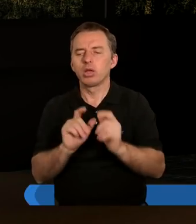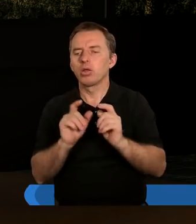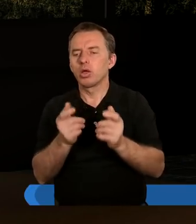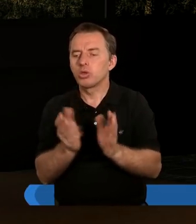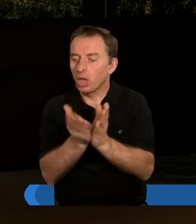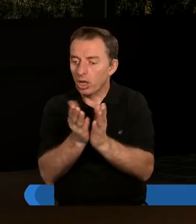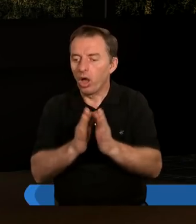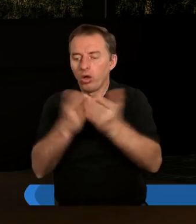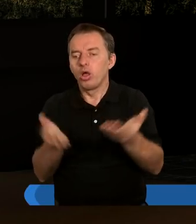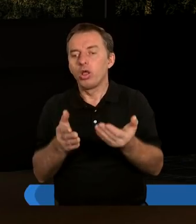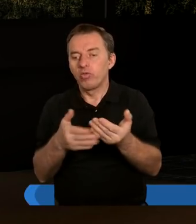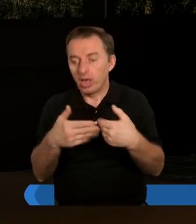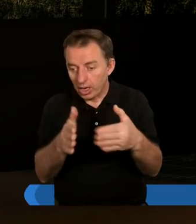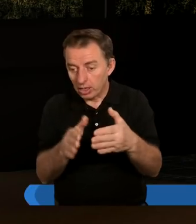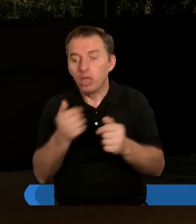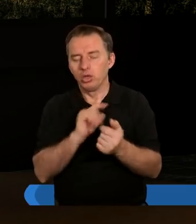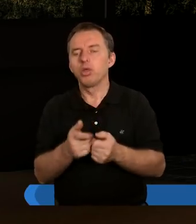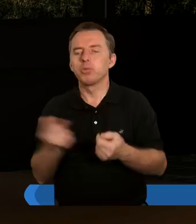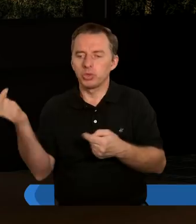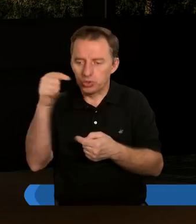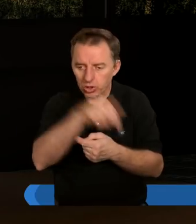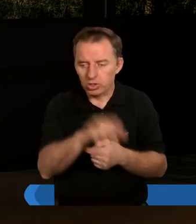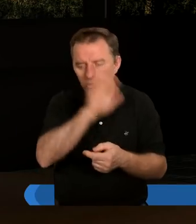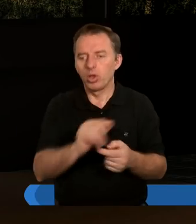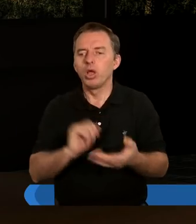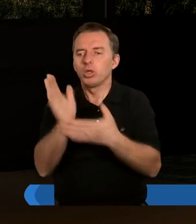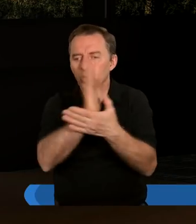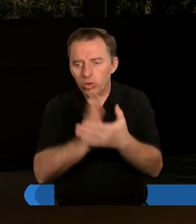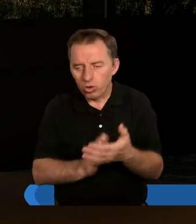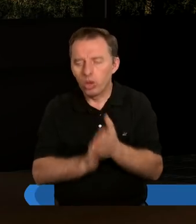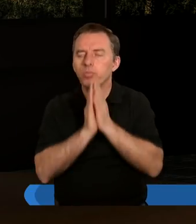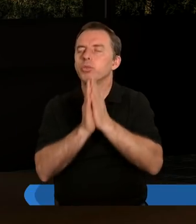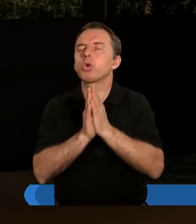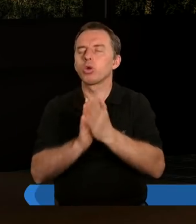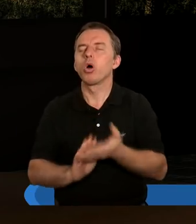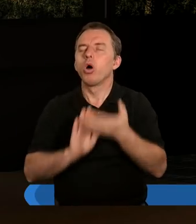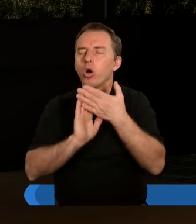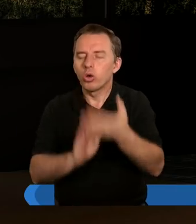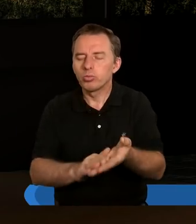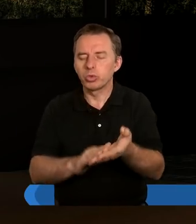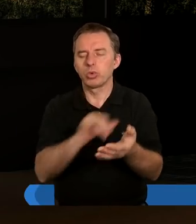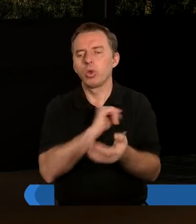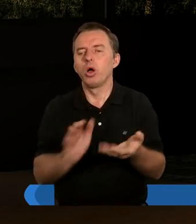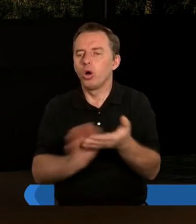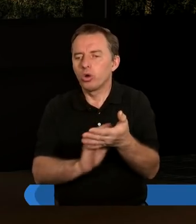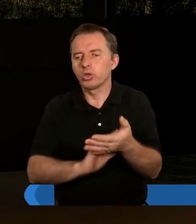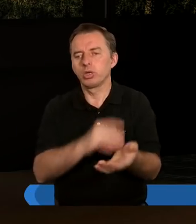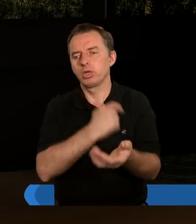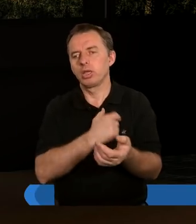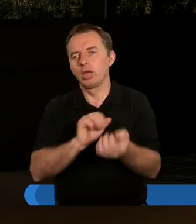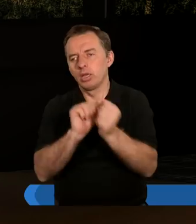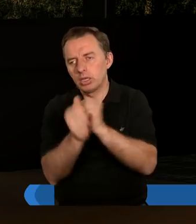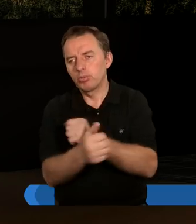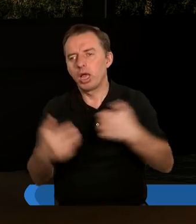otworzę, prawda? Czyli przyjdę do Boga, jest skrucha, proszę o odpuszczenie grzechów, o oczyszczenie serca, o zmianę życia.